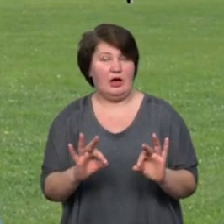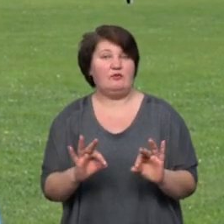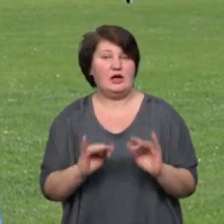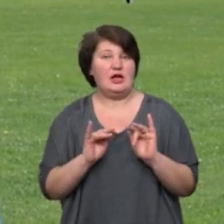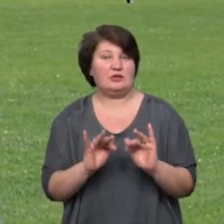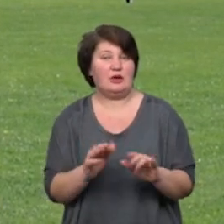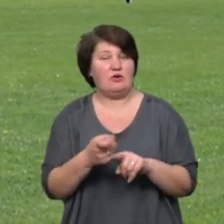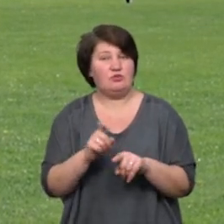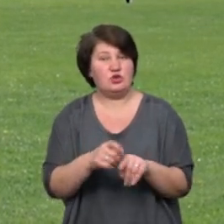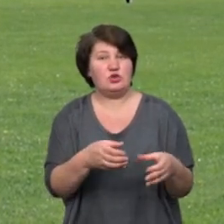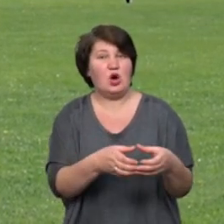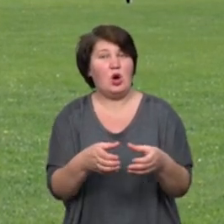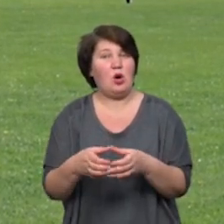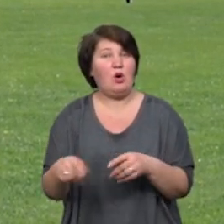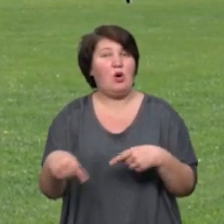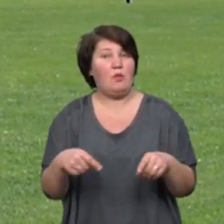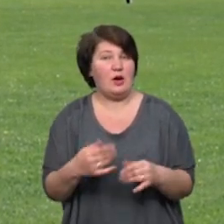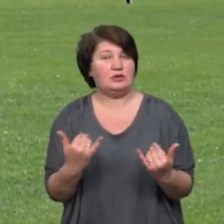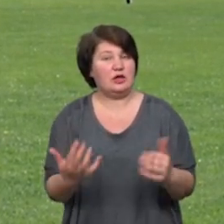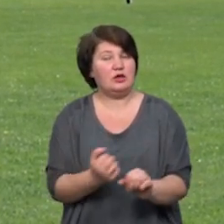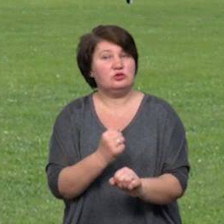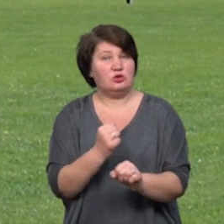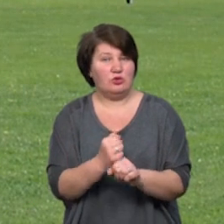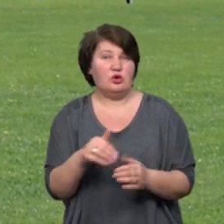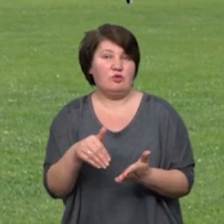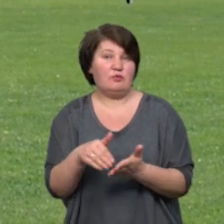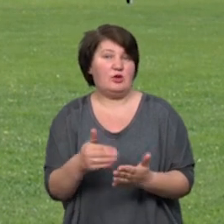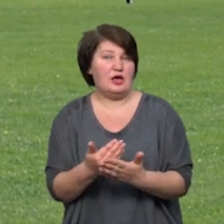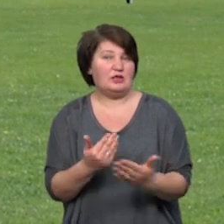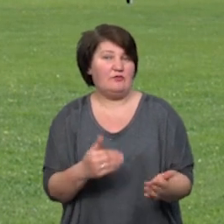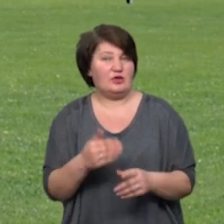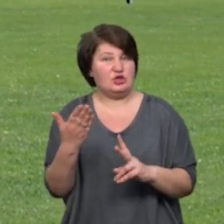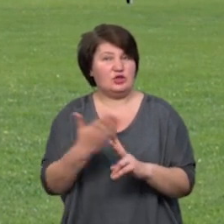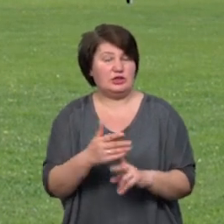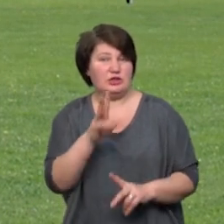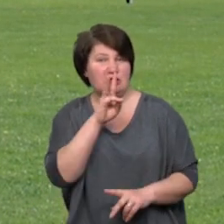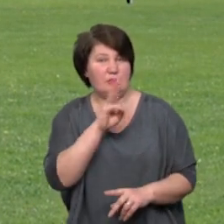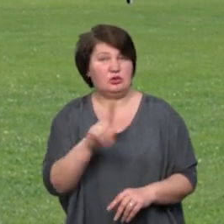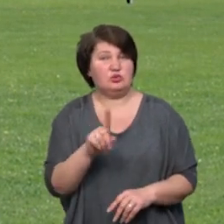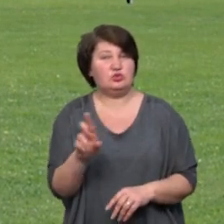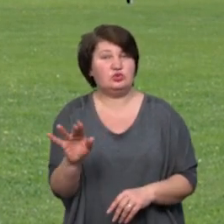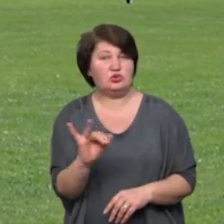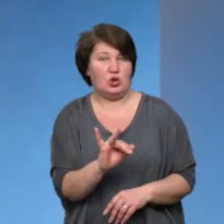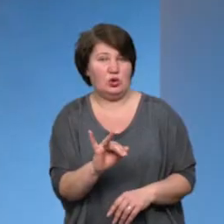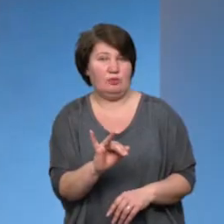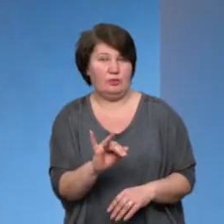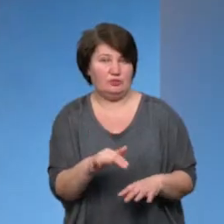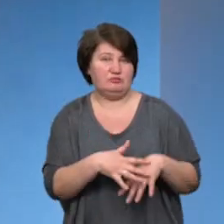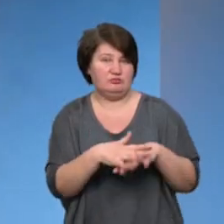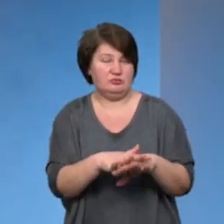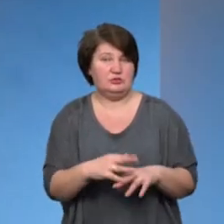більшість команд так роблять, що відмовляються від якоїсь частини зарплати, щоб було на лікарство.